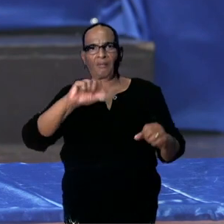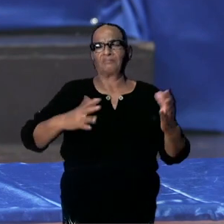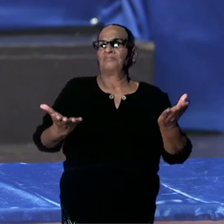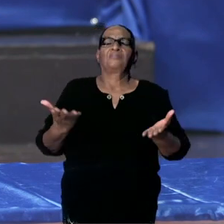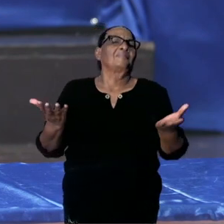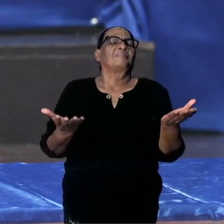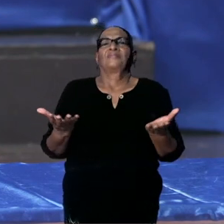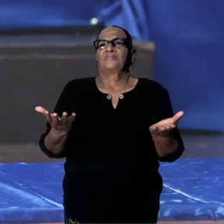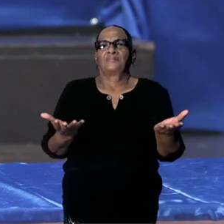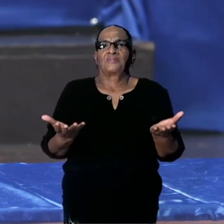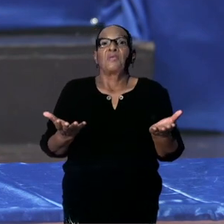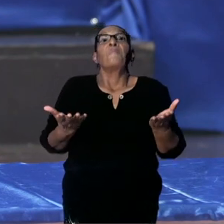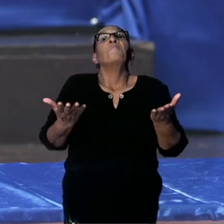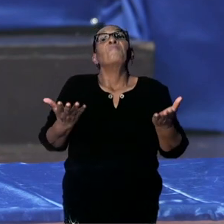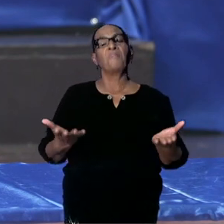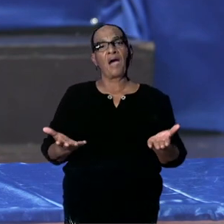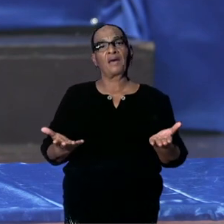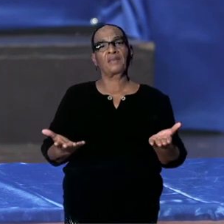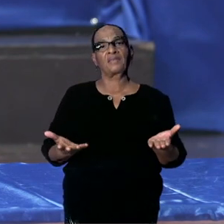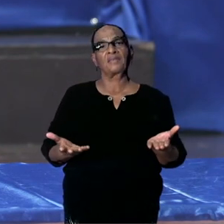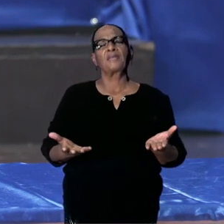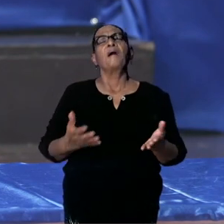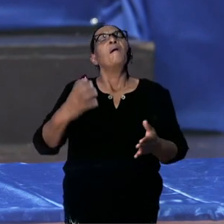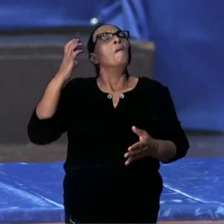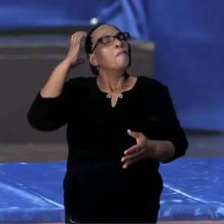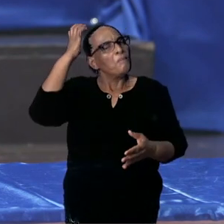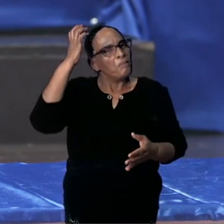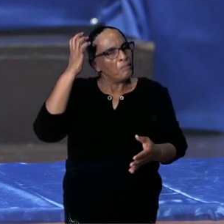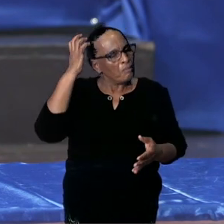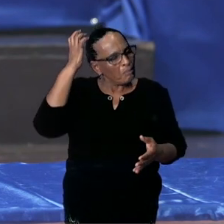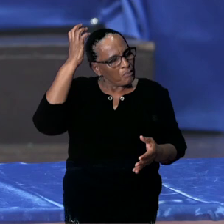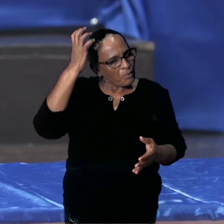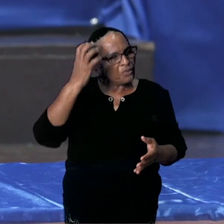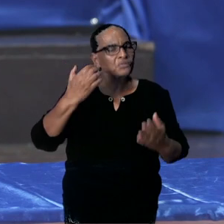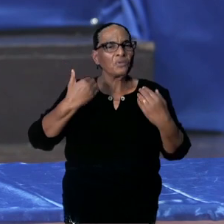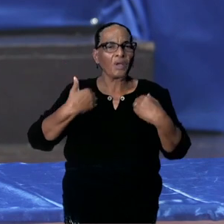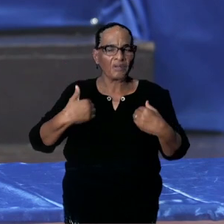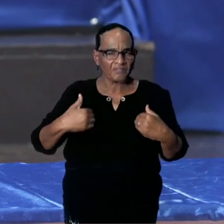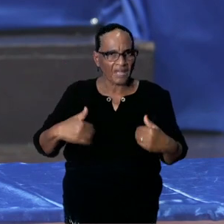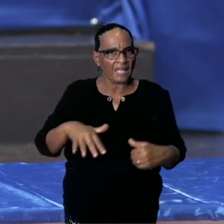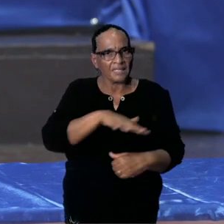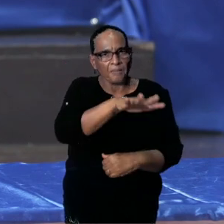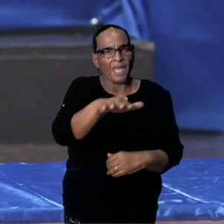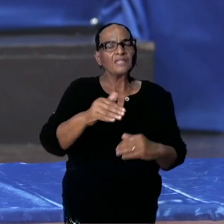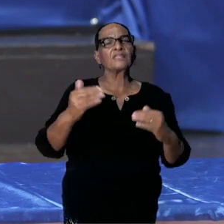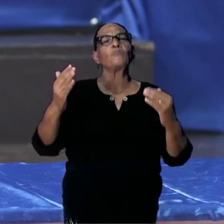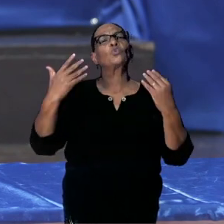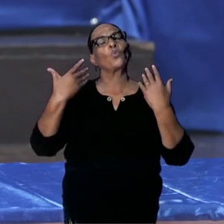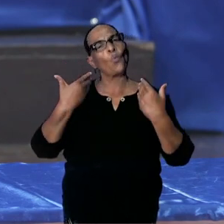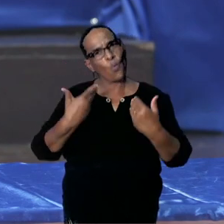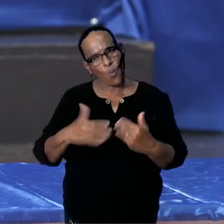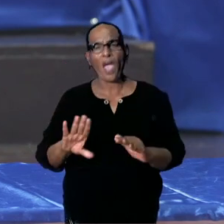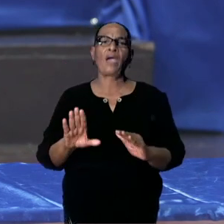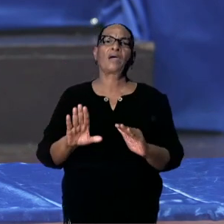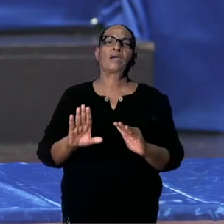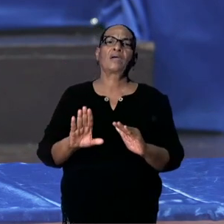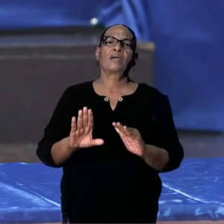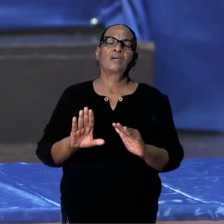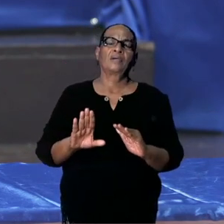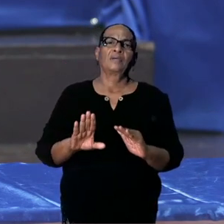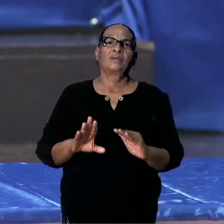benadrukken, maar ook de concerns en de bezorggheden die leven bij de gemeenschap weg te werken. Ik mag u melden,